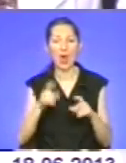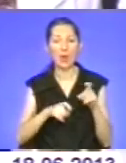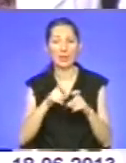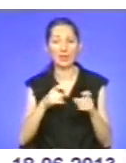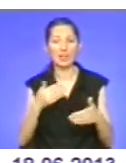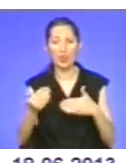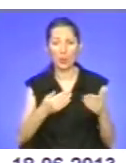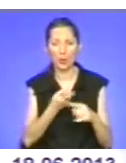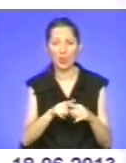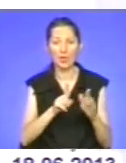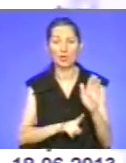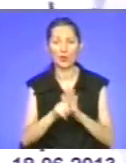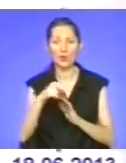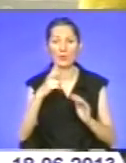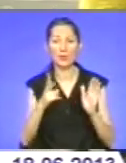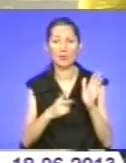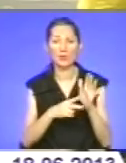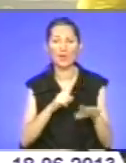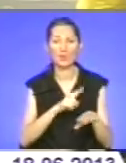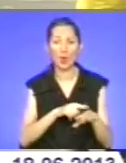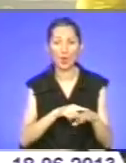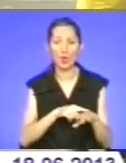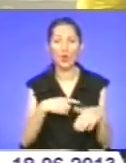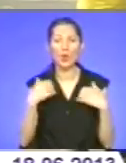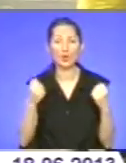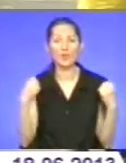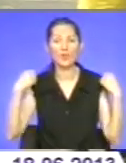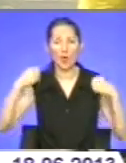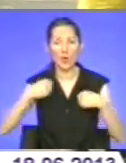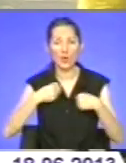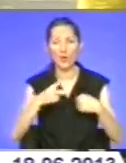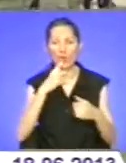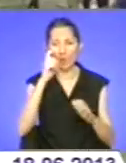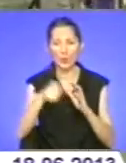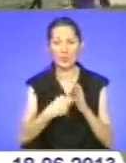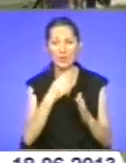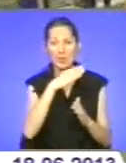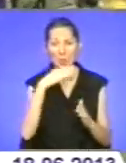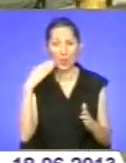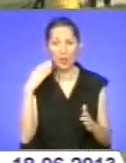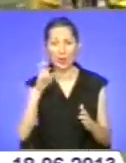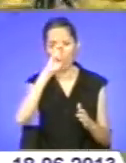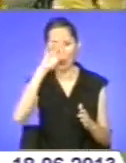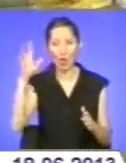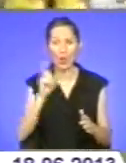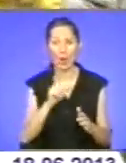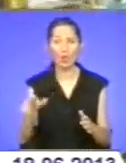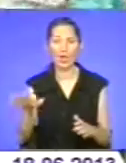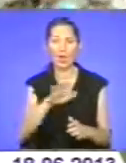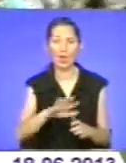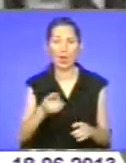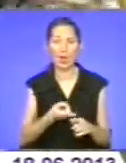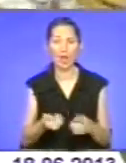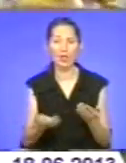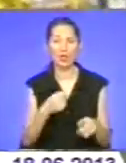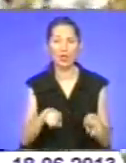який стартуватиме о 17-й годині. У спортивних формах ви опізнаєте багатьох відомих людей краю. Якщо теж почуваєте